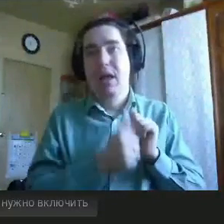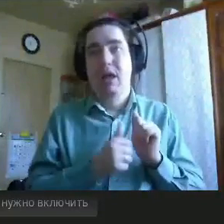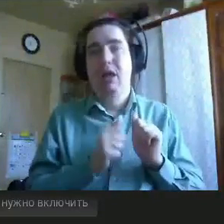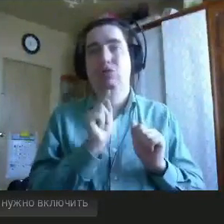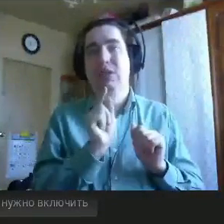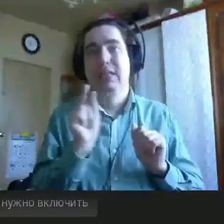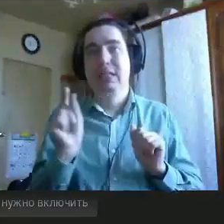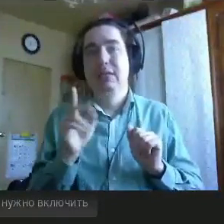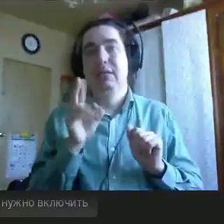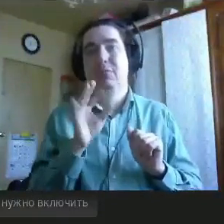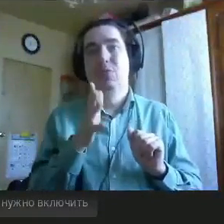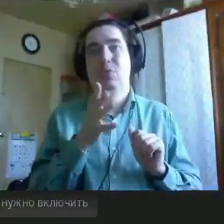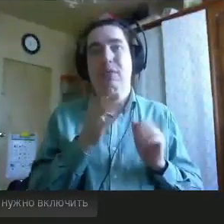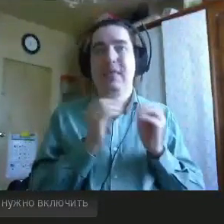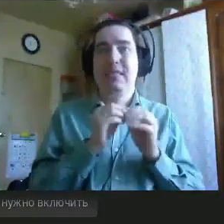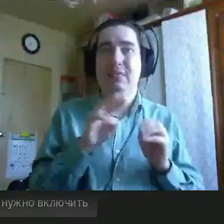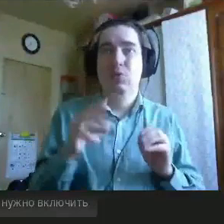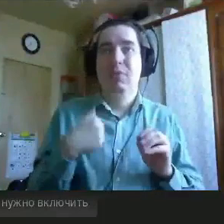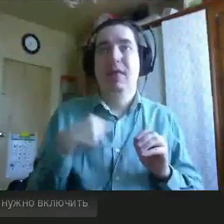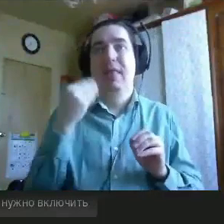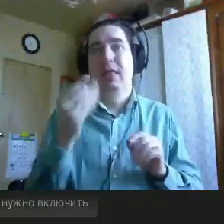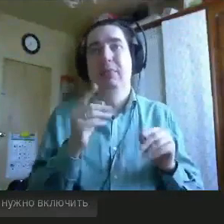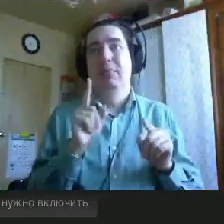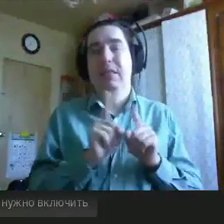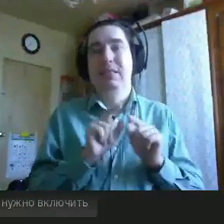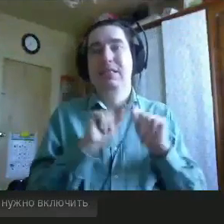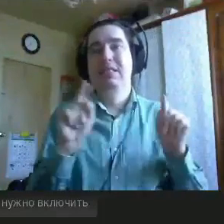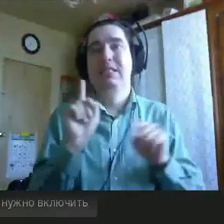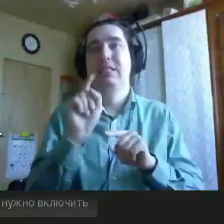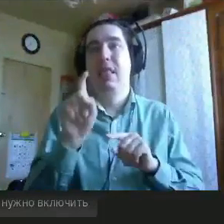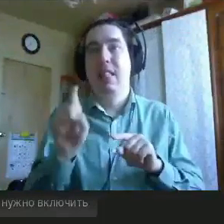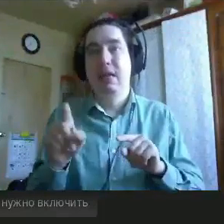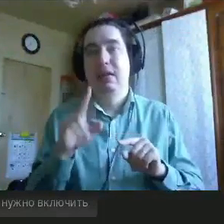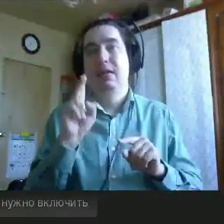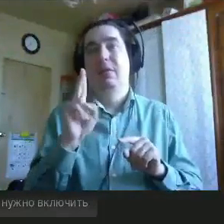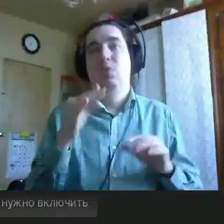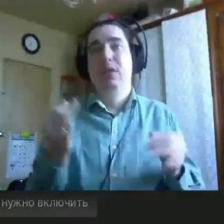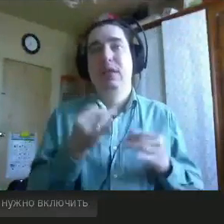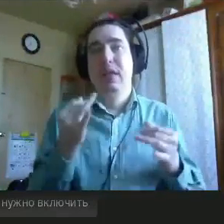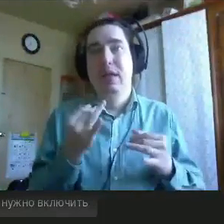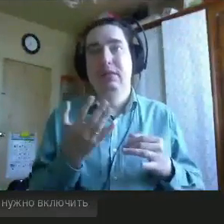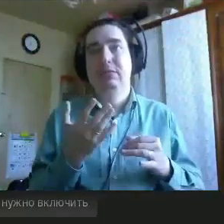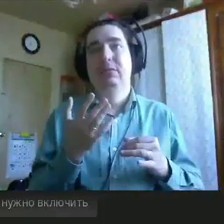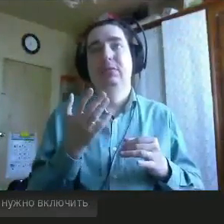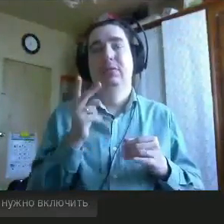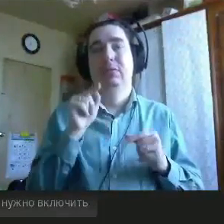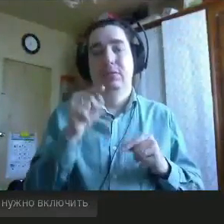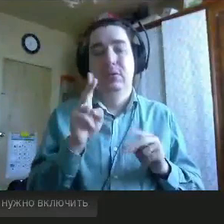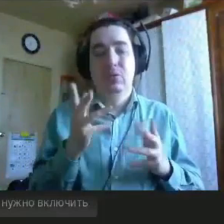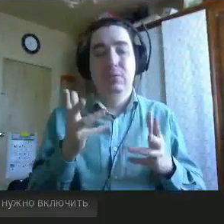около 10 минут. Мы вам дадим ссылки. Кому интересно, сможете посмотреть, познакомиться с историями подопечных, которые принимали участие